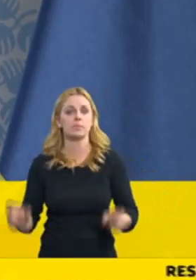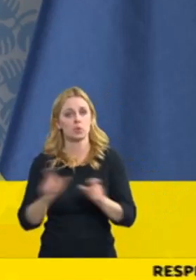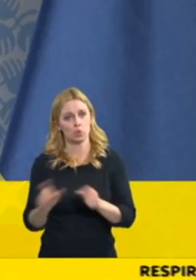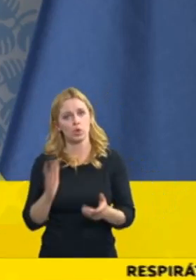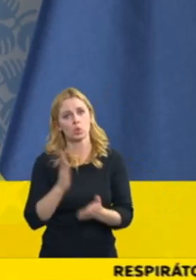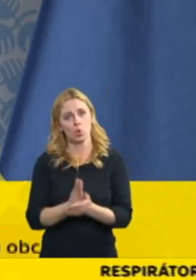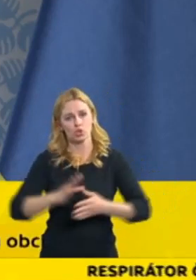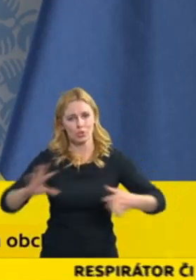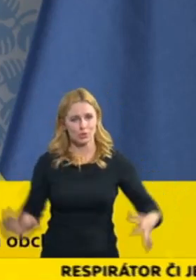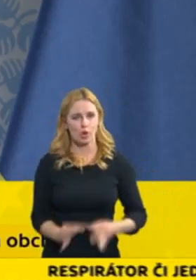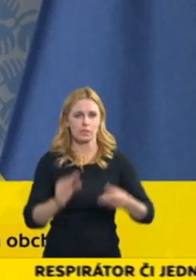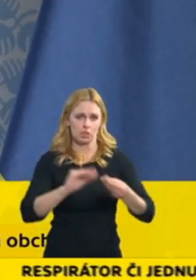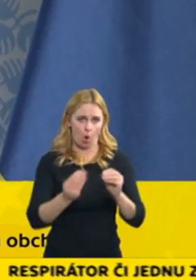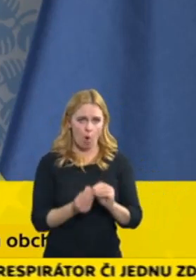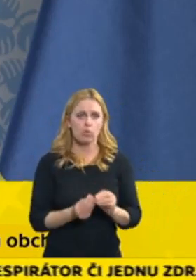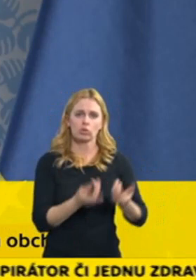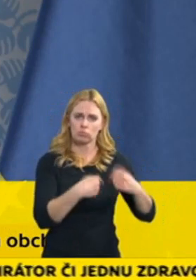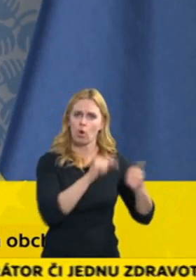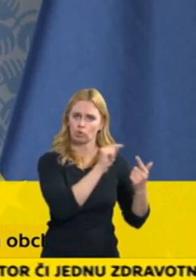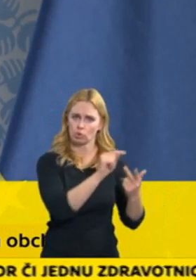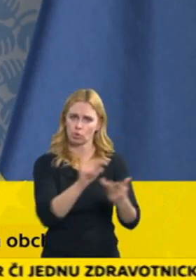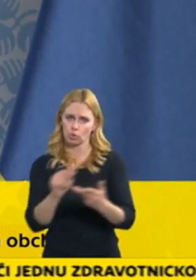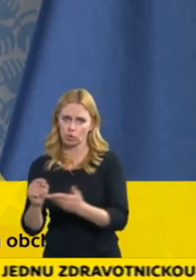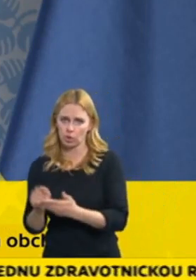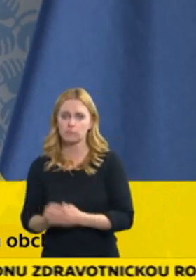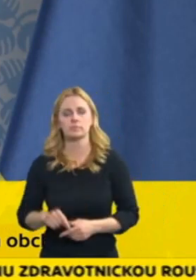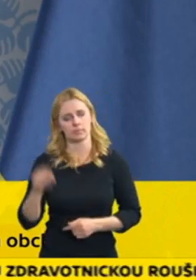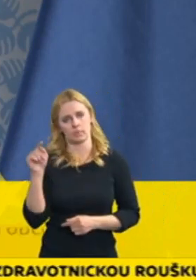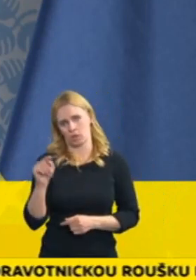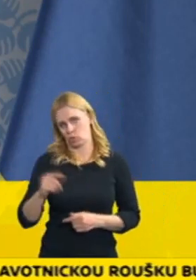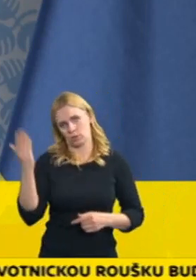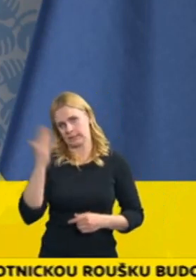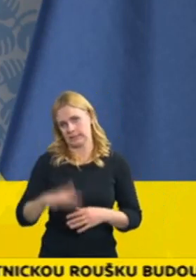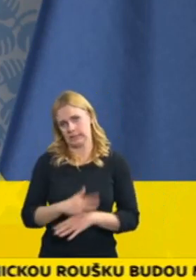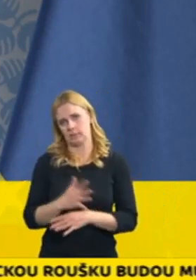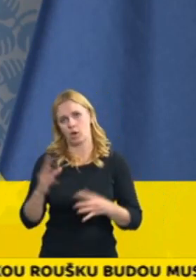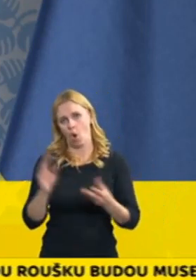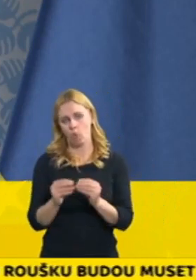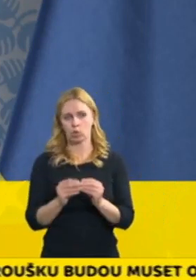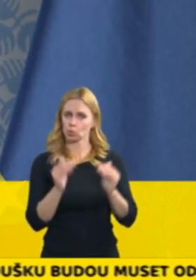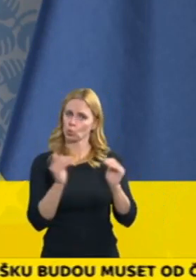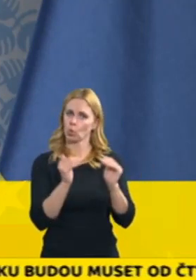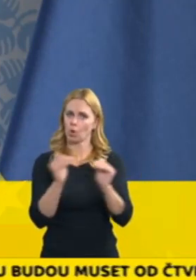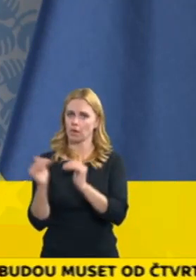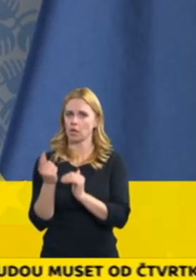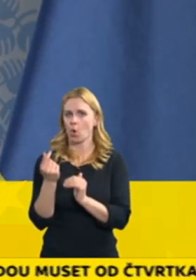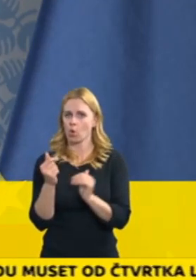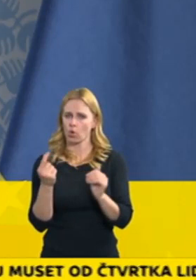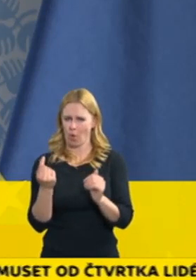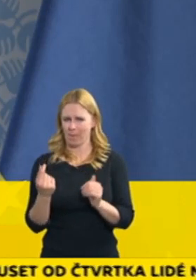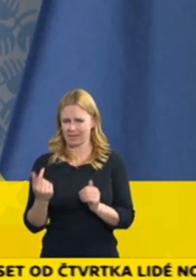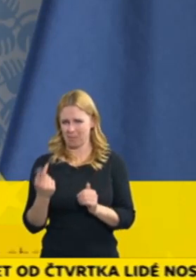zrovna je pravda, že obchod je v rámci kompenzací na poměrně dobré úrovni, hradí se jak najeme, tak